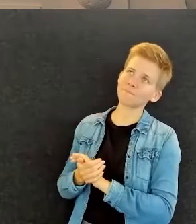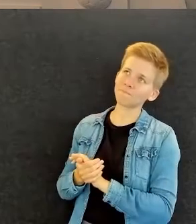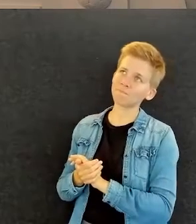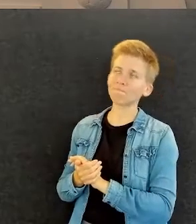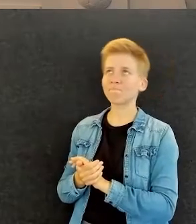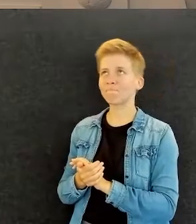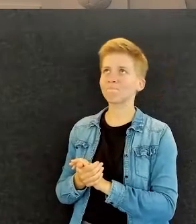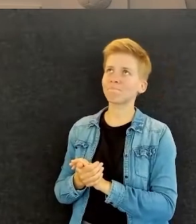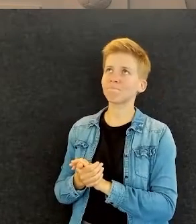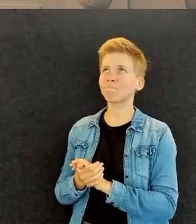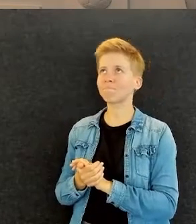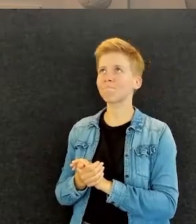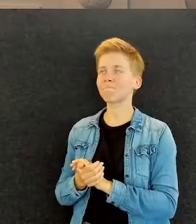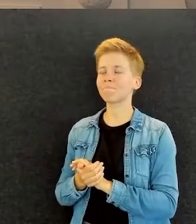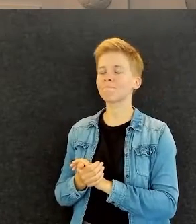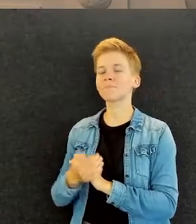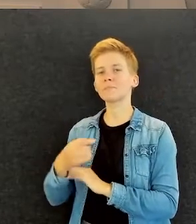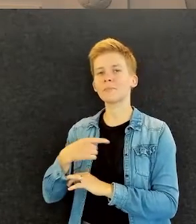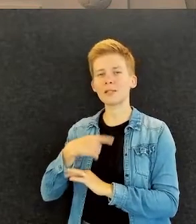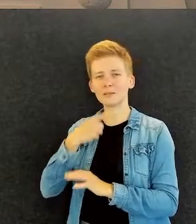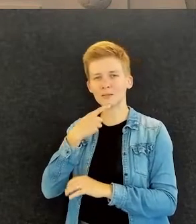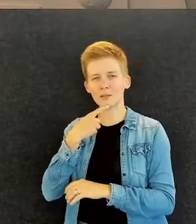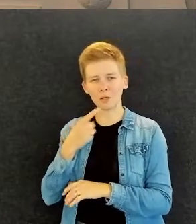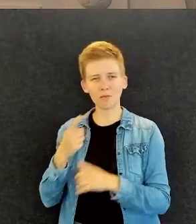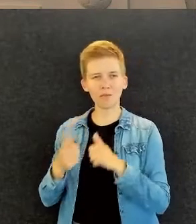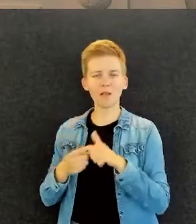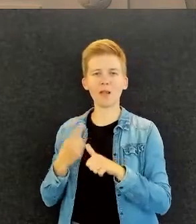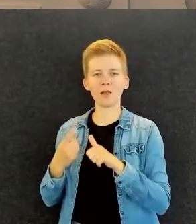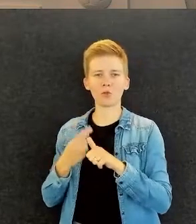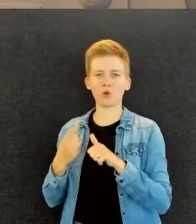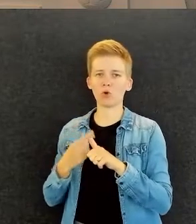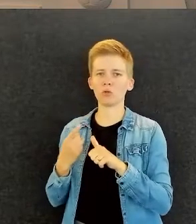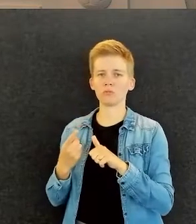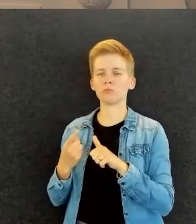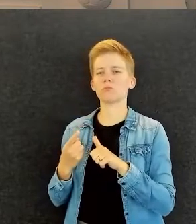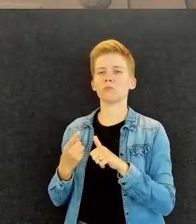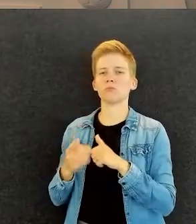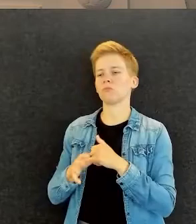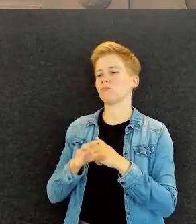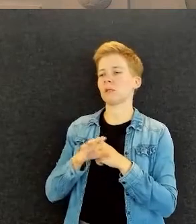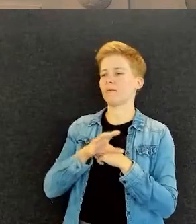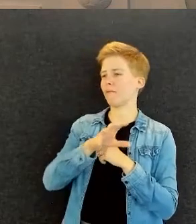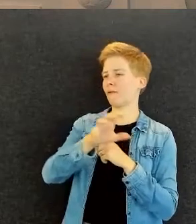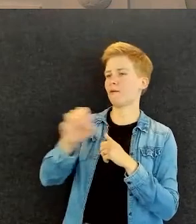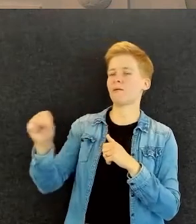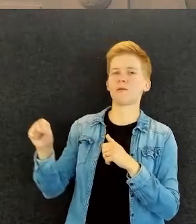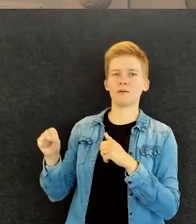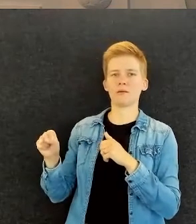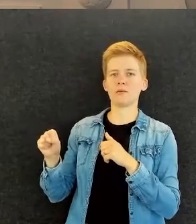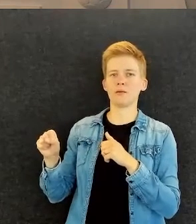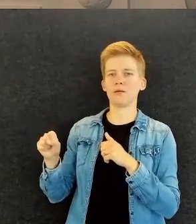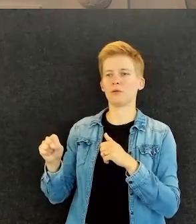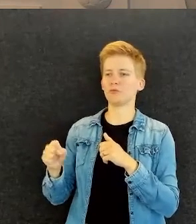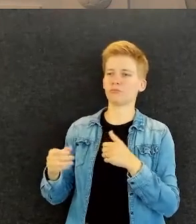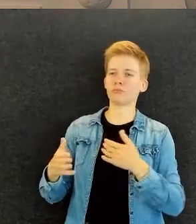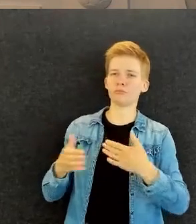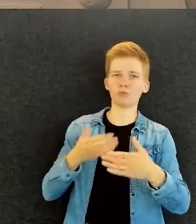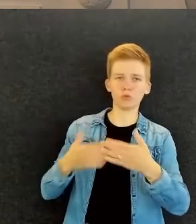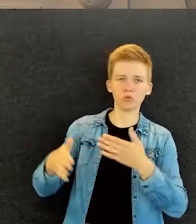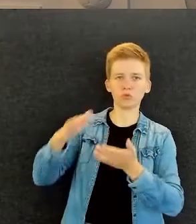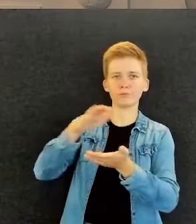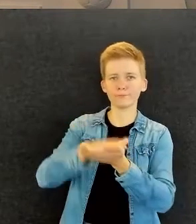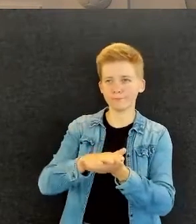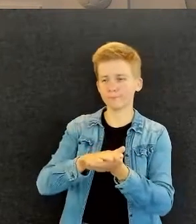keksin, niin kuin sanoin, että lähtökohta on se, että kaikilla on työpisteet ja työtilat,